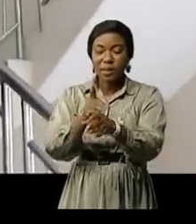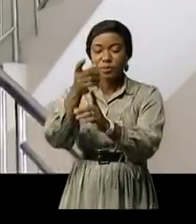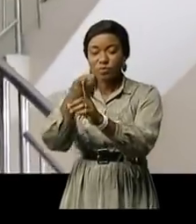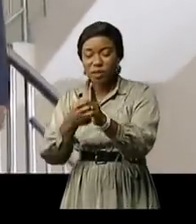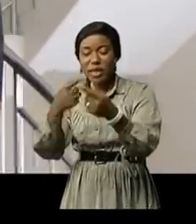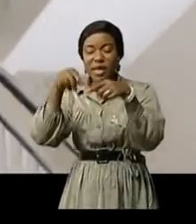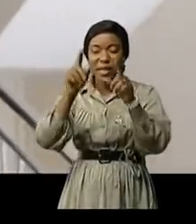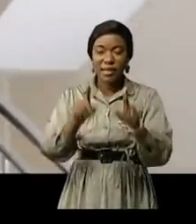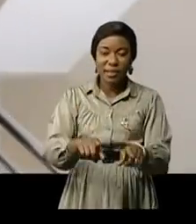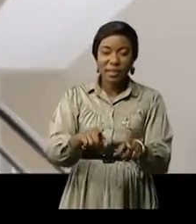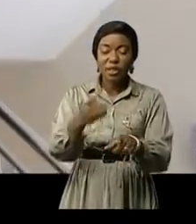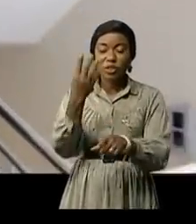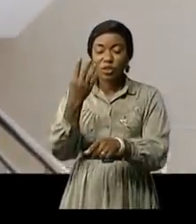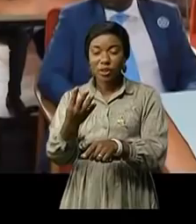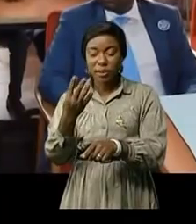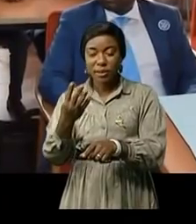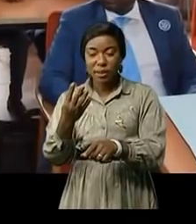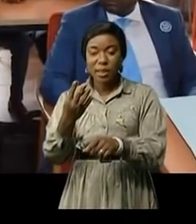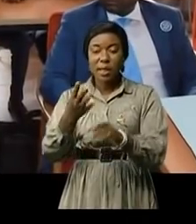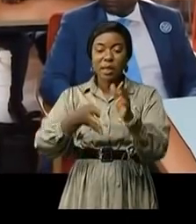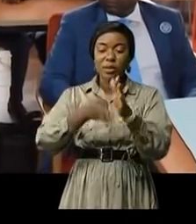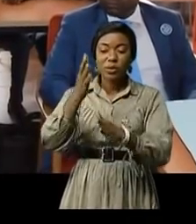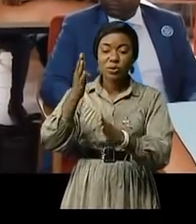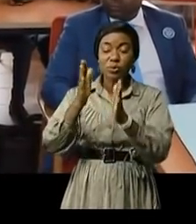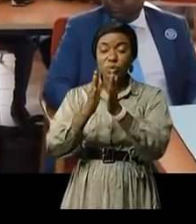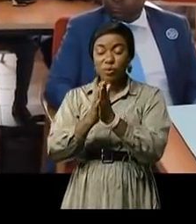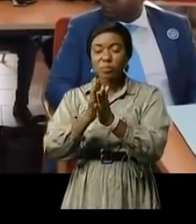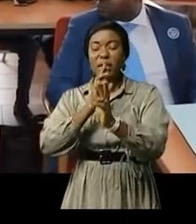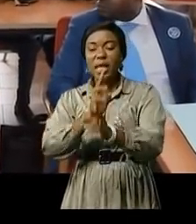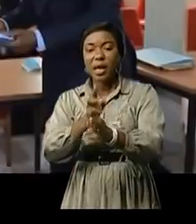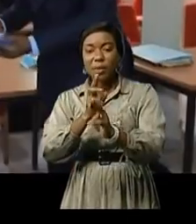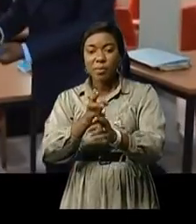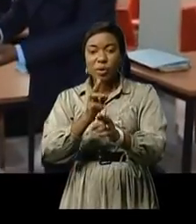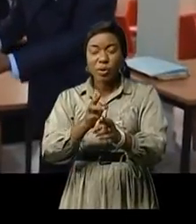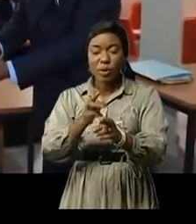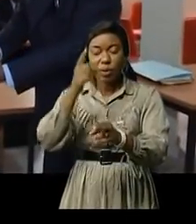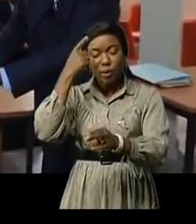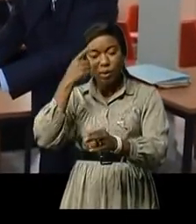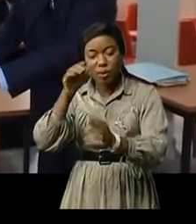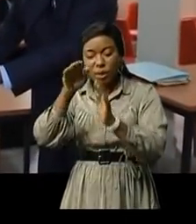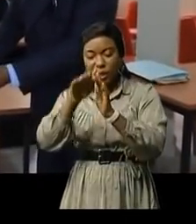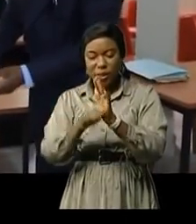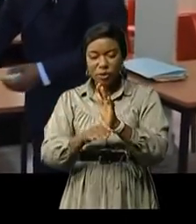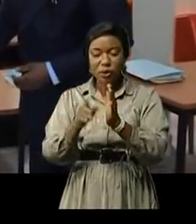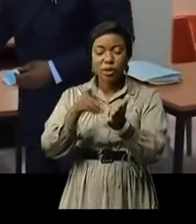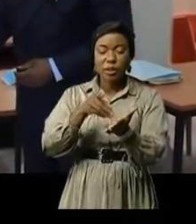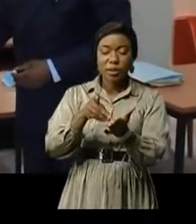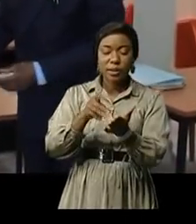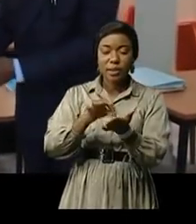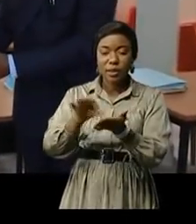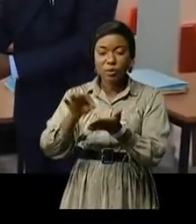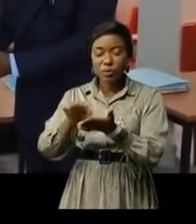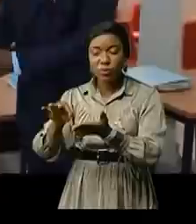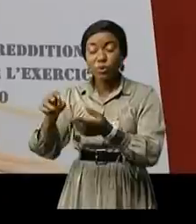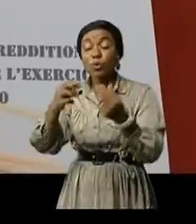année de jeudi 14 octobre 2021 le rapport de la reddition des comptes 2020 aux autorités de cette